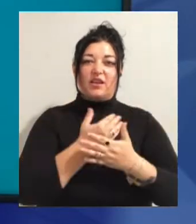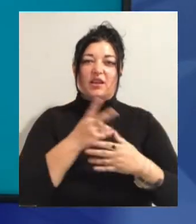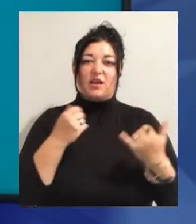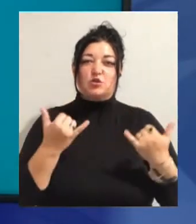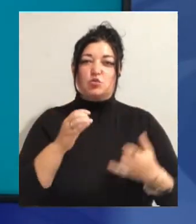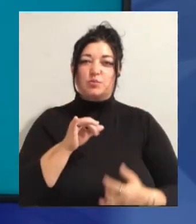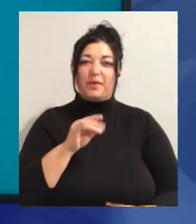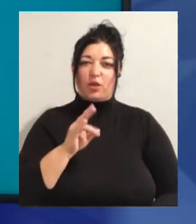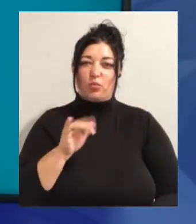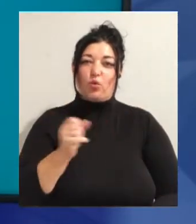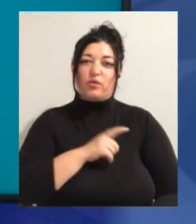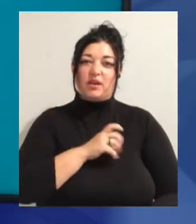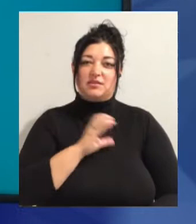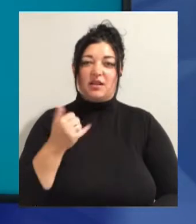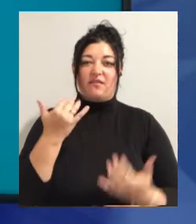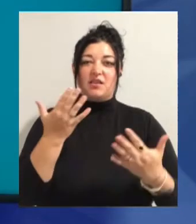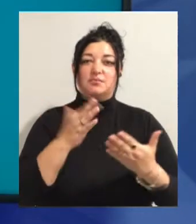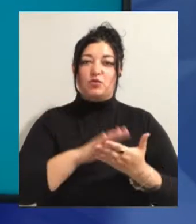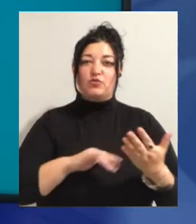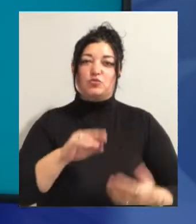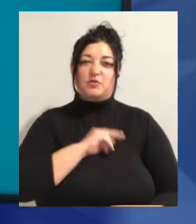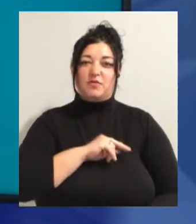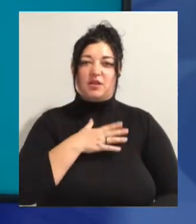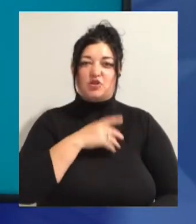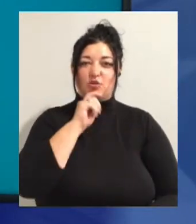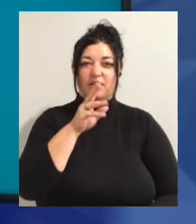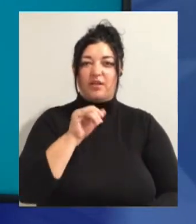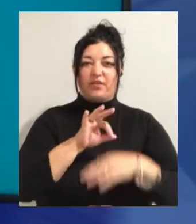перегляд!